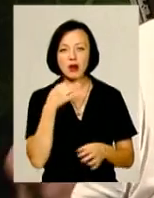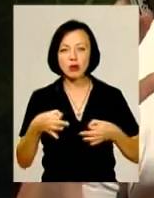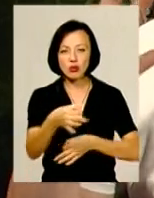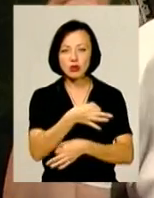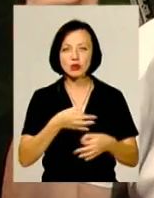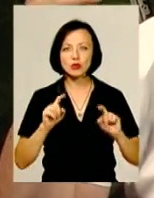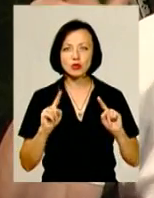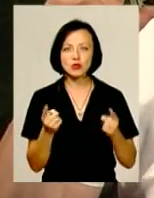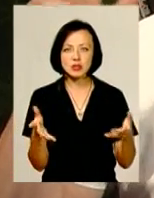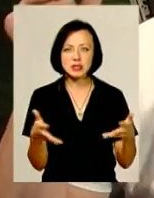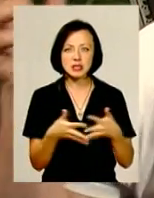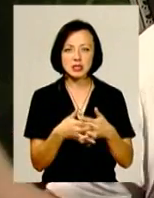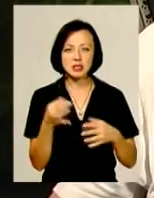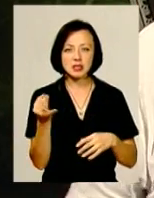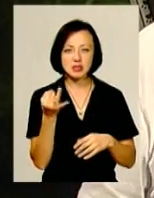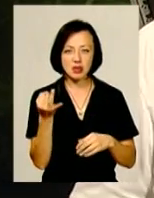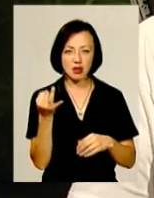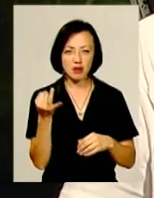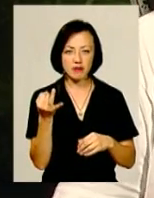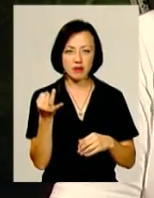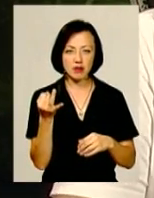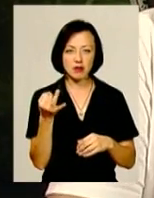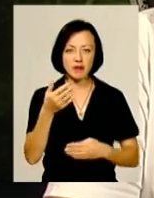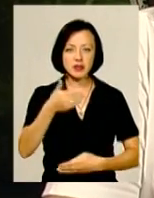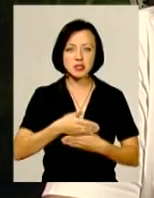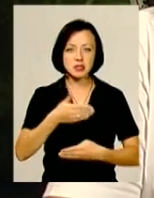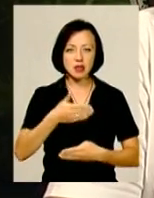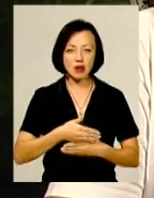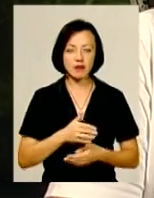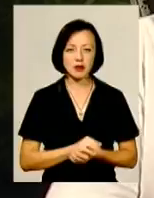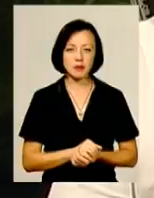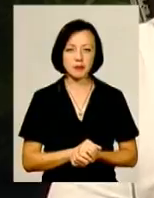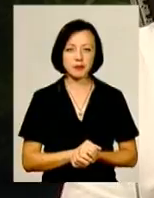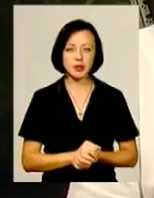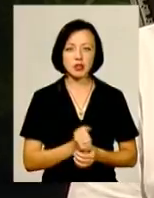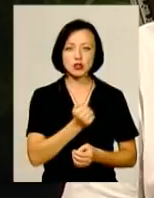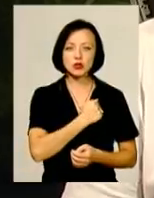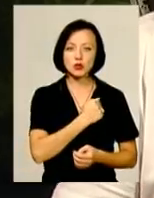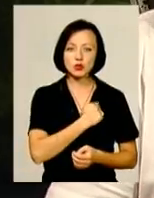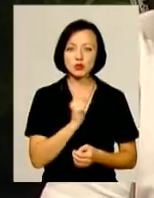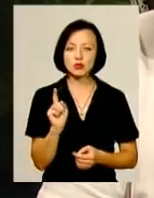така дуже синтетична, цікава вистава. Шкодує, що